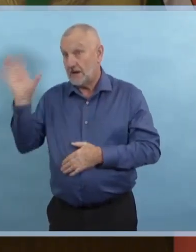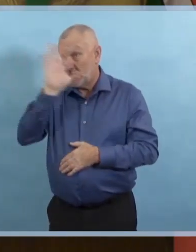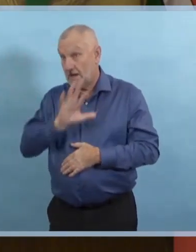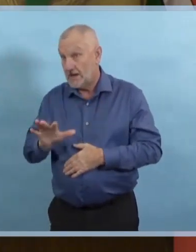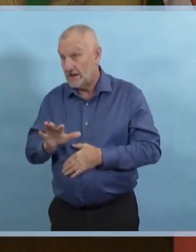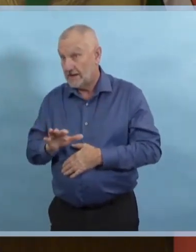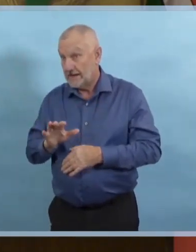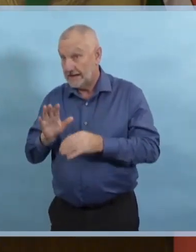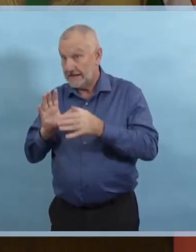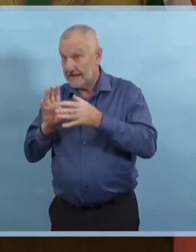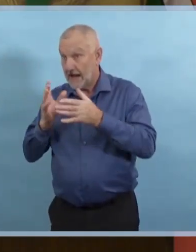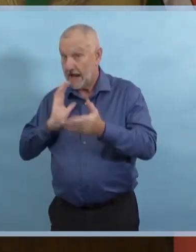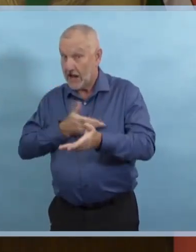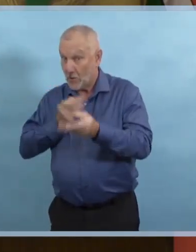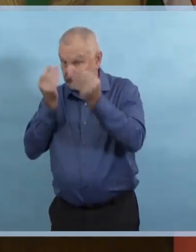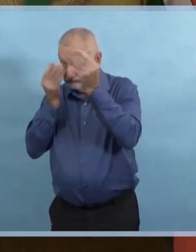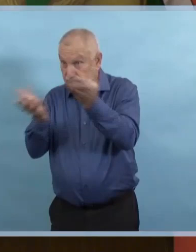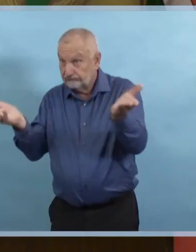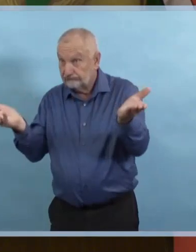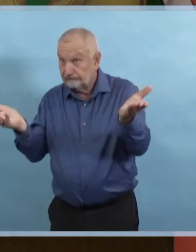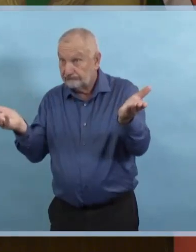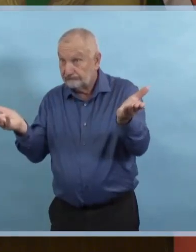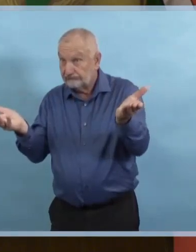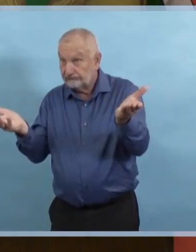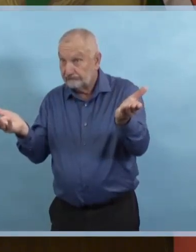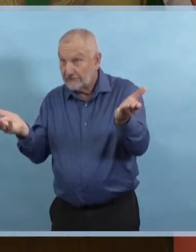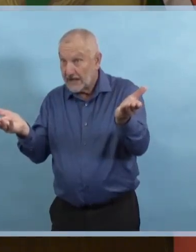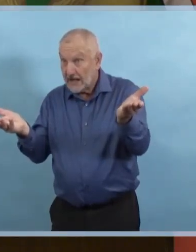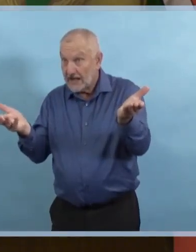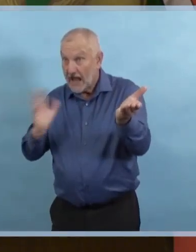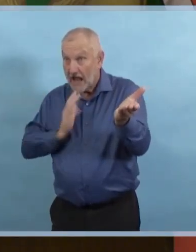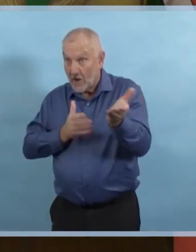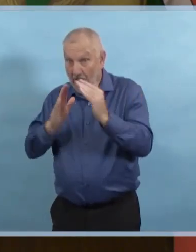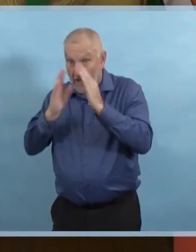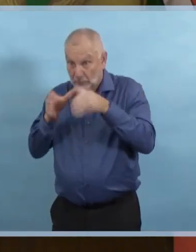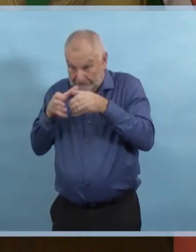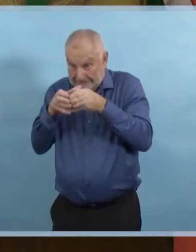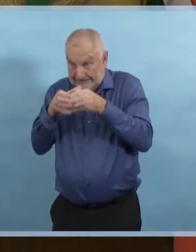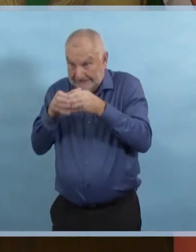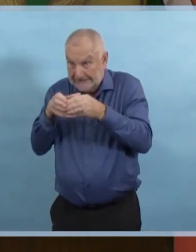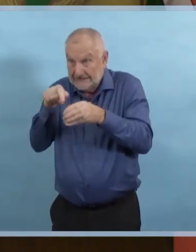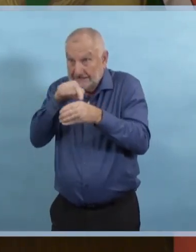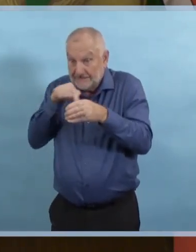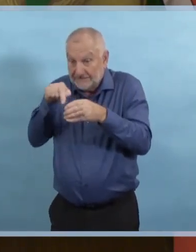Donc, toutes ces restrictions sont vraiment là pour changer la façon dont les gens socialisent.